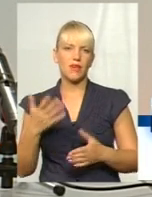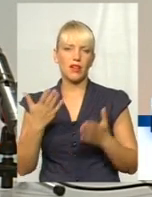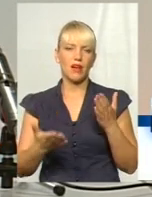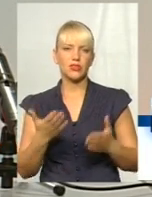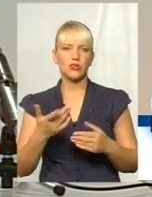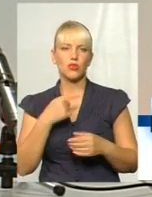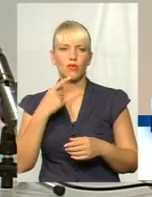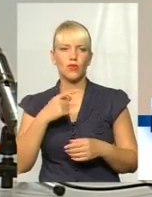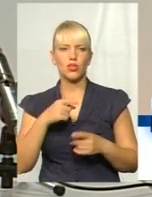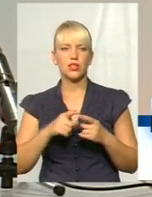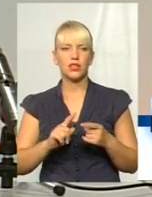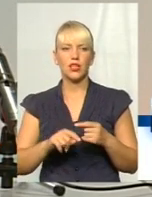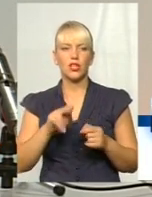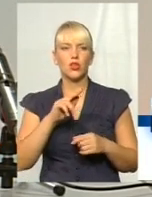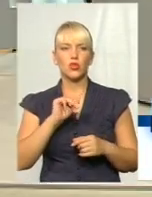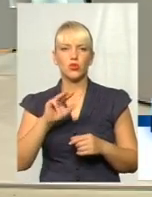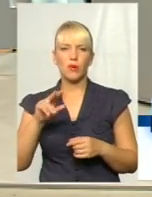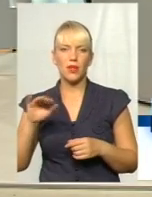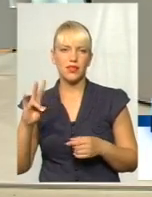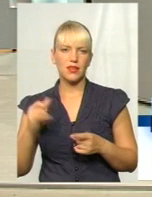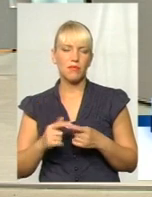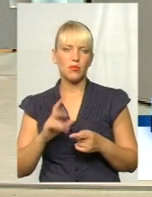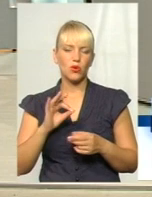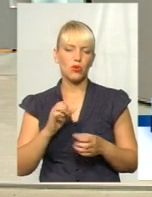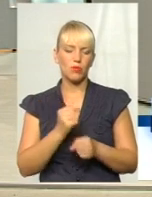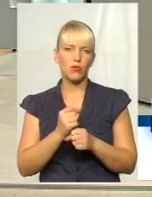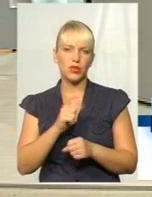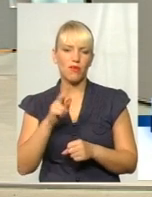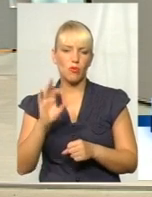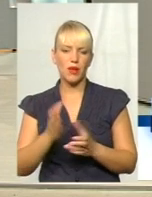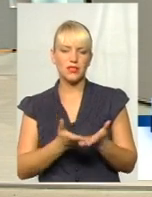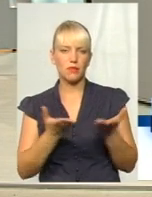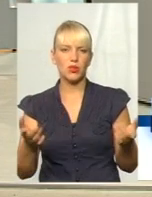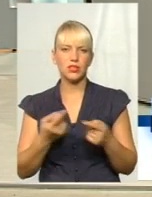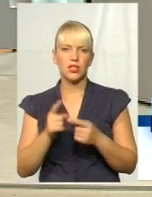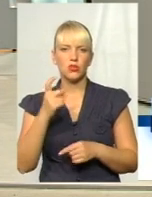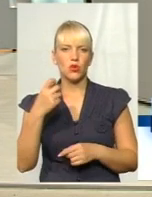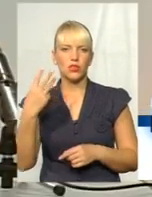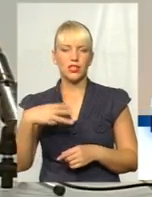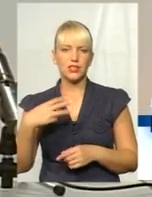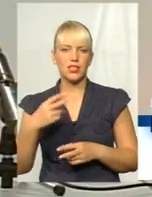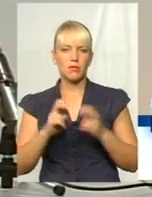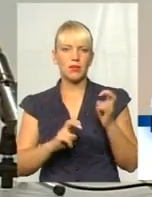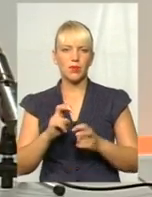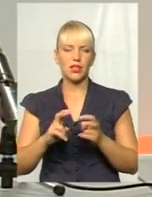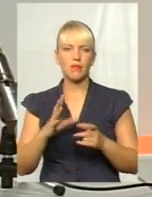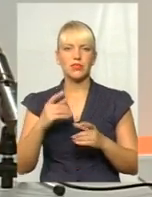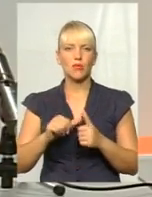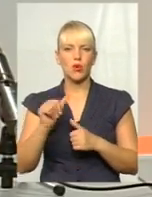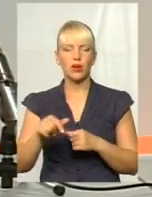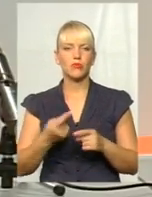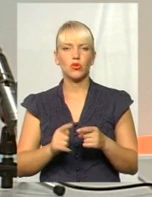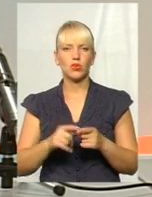фітфо-фартнершів із Джомені і про роботу партнерської платформи, то це вже близько 30 підприємств. Крім того, великим